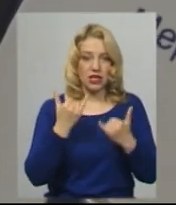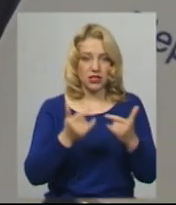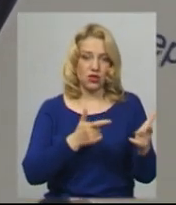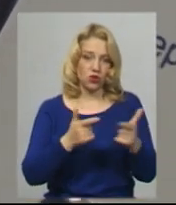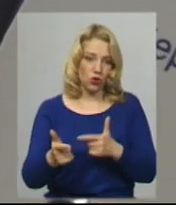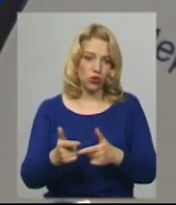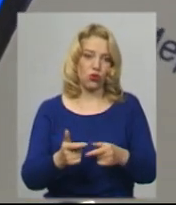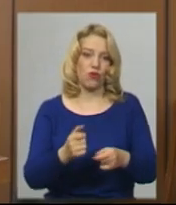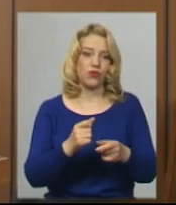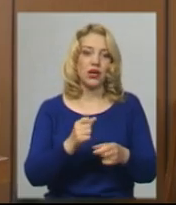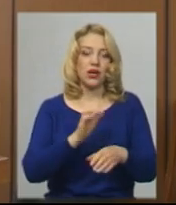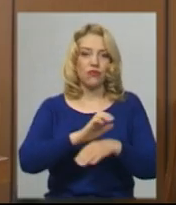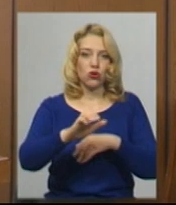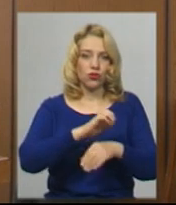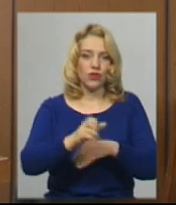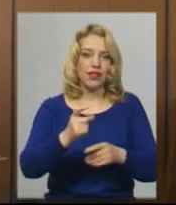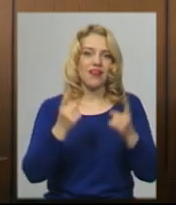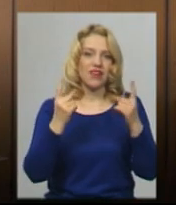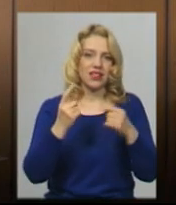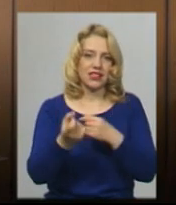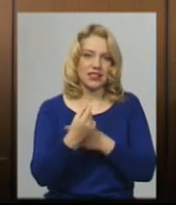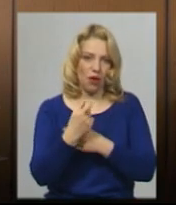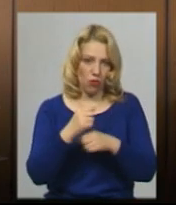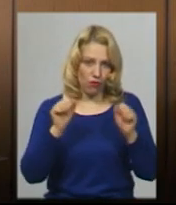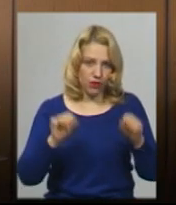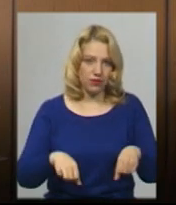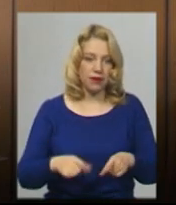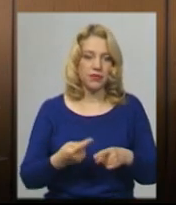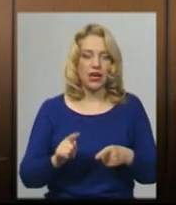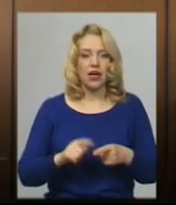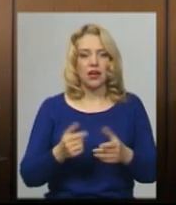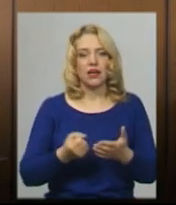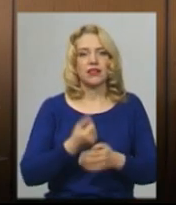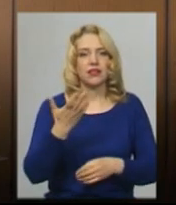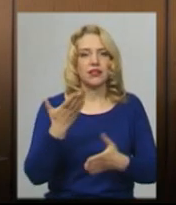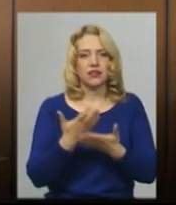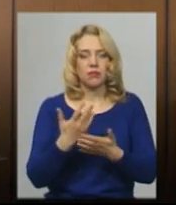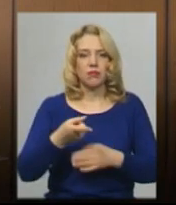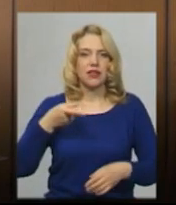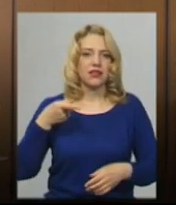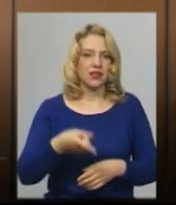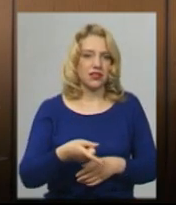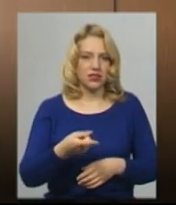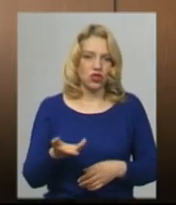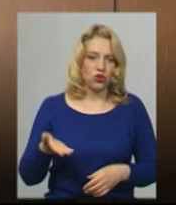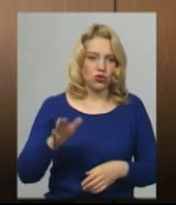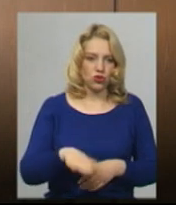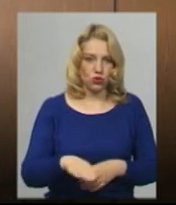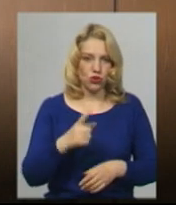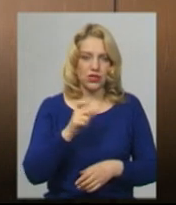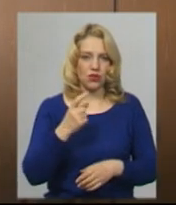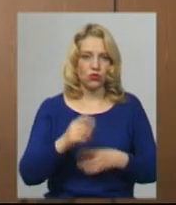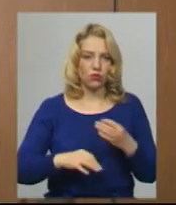замовлення, каже Олексій Свістанов. Якщо ми будемо працювати в одну зміну, то кількість може сягати 1 тисячі одиниць за добу. Ми